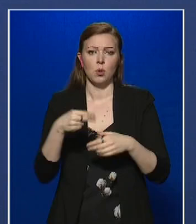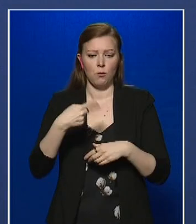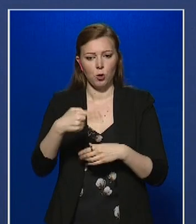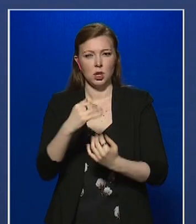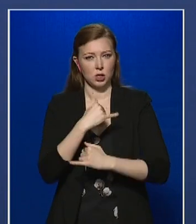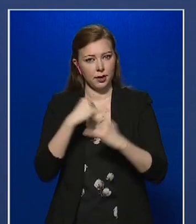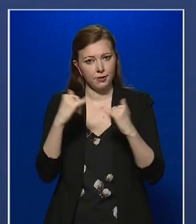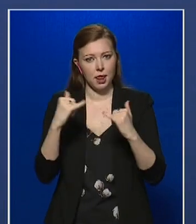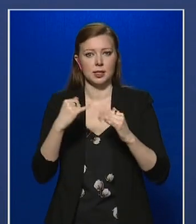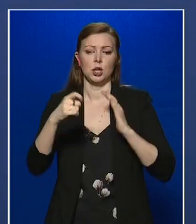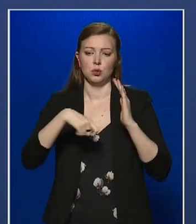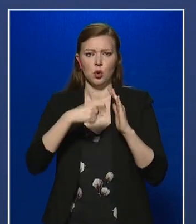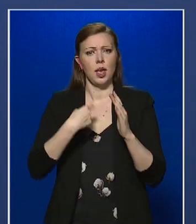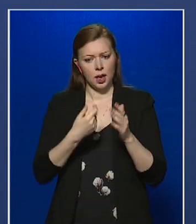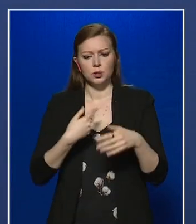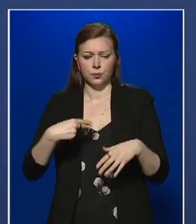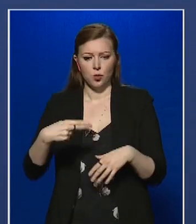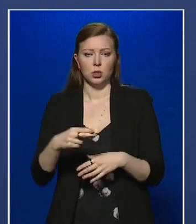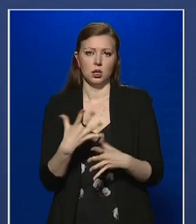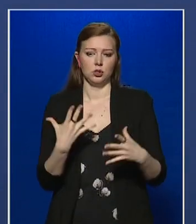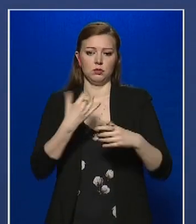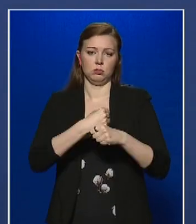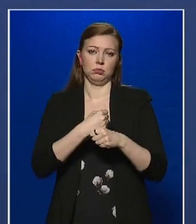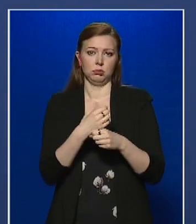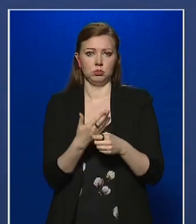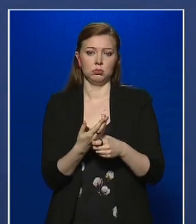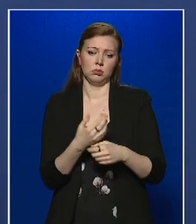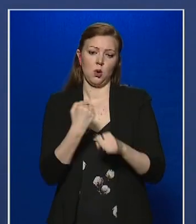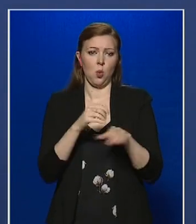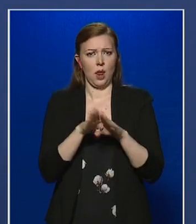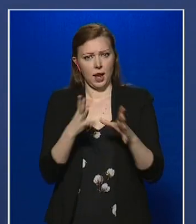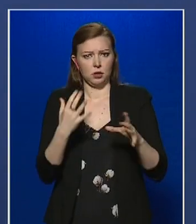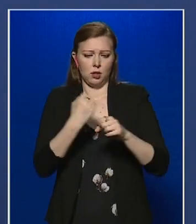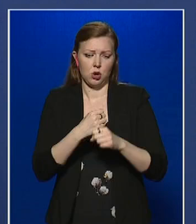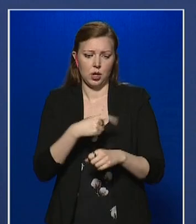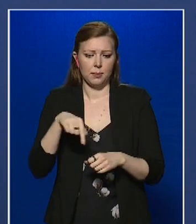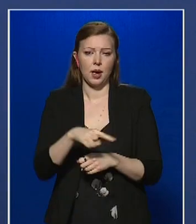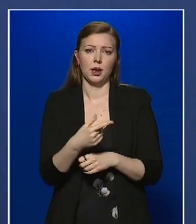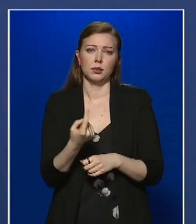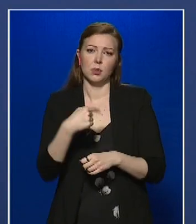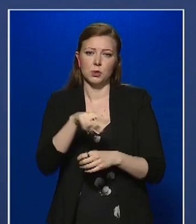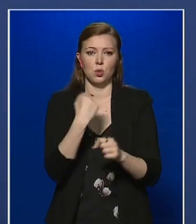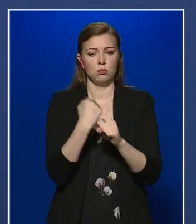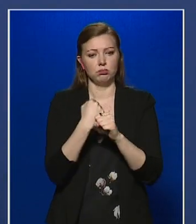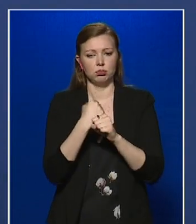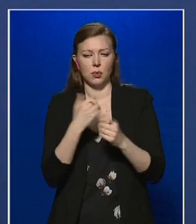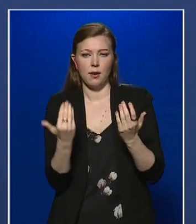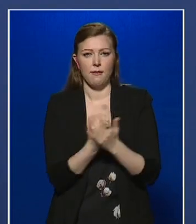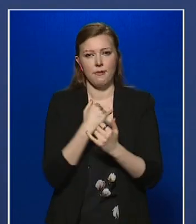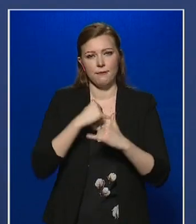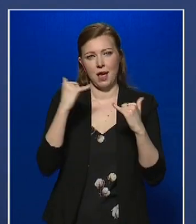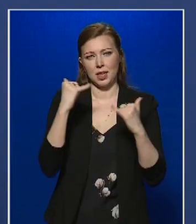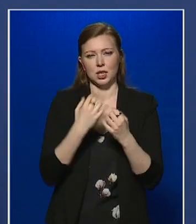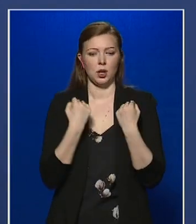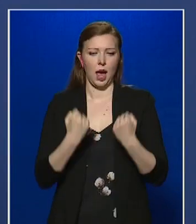fejlesztéseiket, a projektjeiket, és tartsák egyben a kollégáikat, hiszen az általuk kidolgozott fejlesztések teszik majd